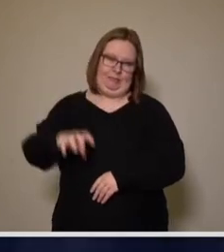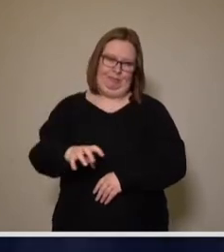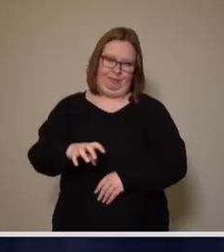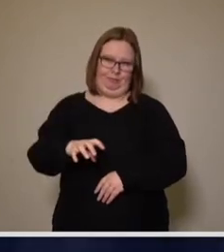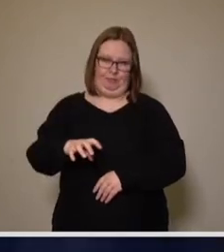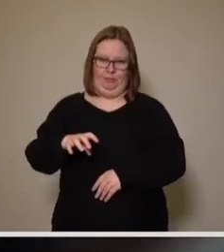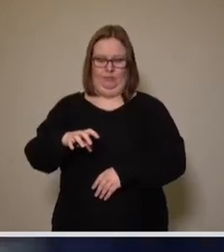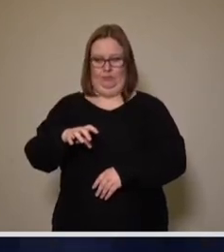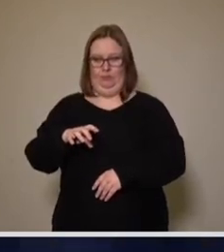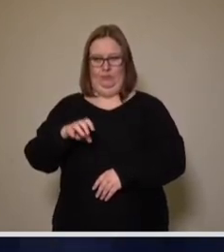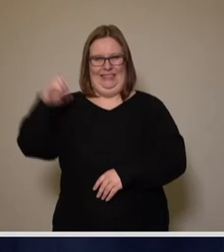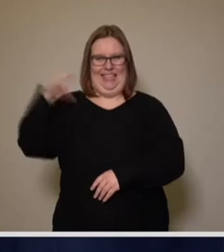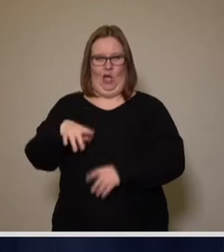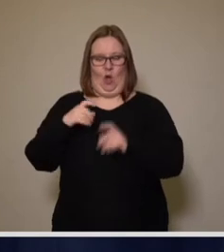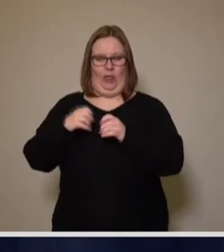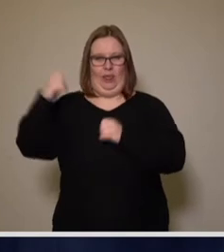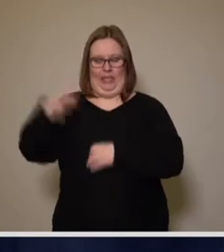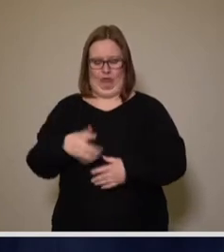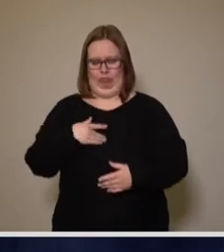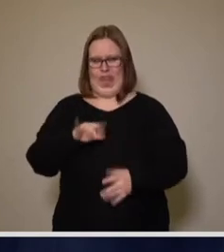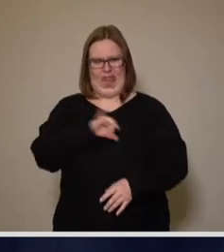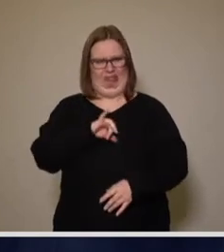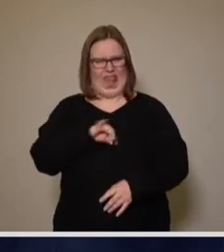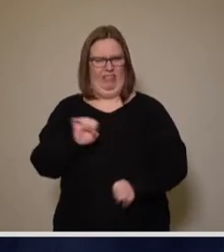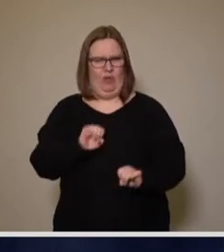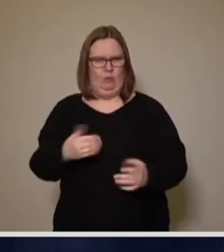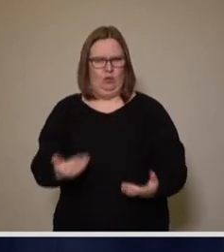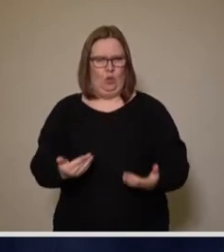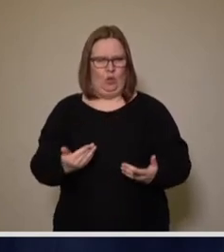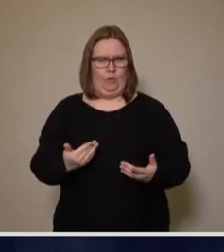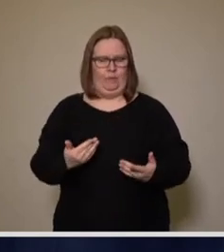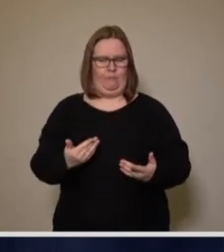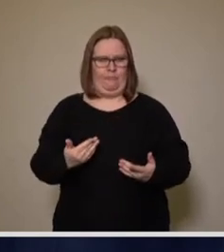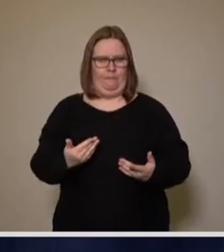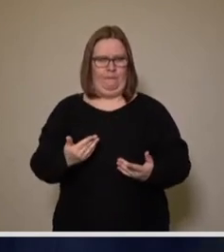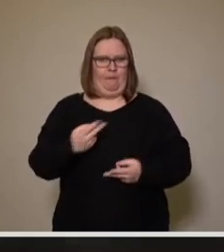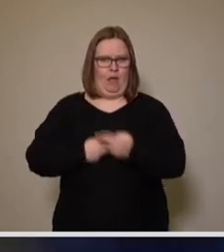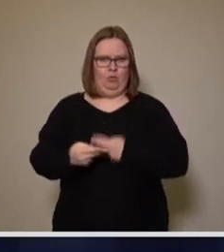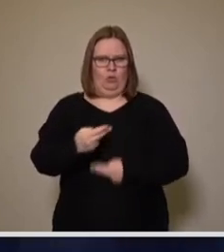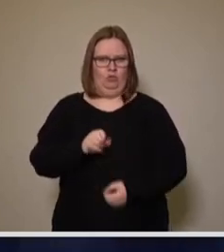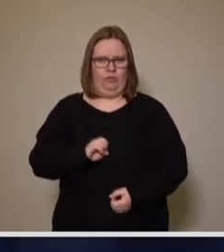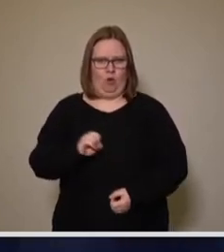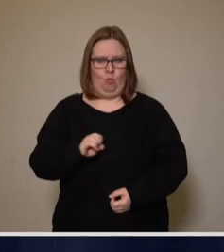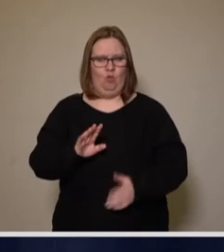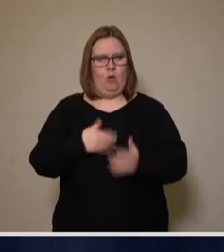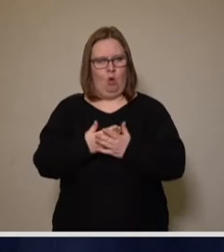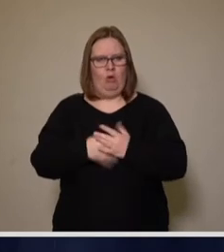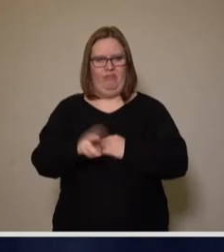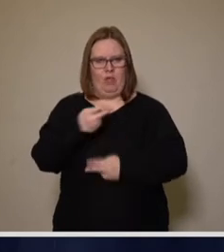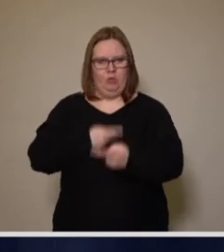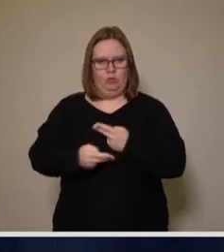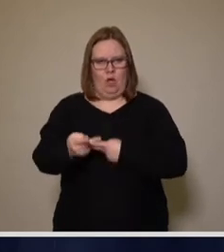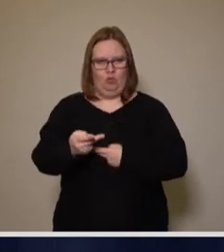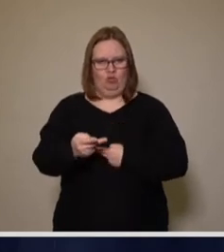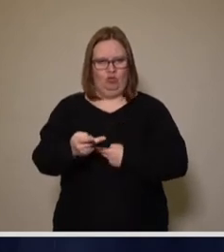irgend sowas, ausgetauscht. Das würde mich jetzt doch schon mal interessieren, warum das gemacht worden ist und wie eigentlich dort der Austausch